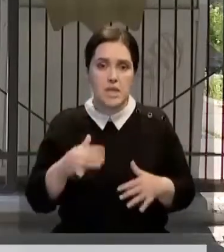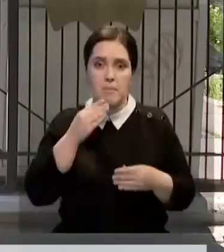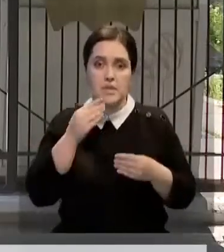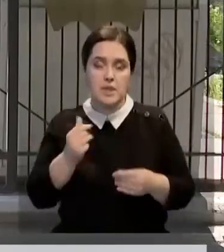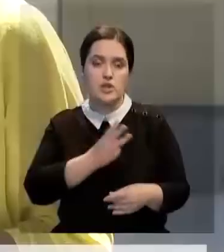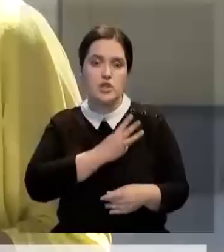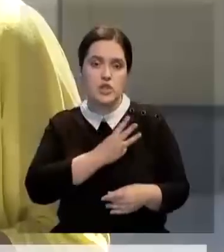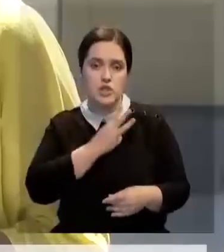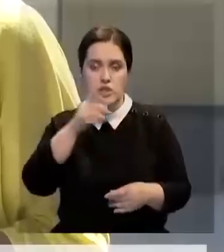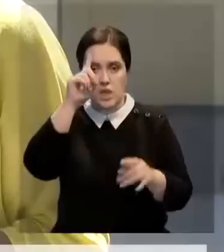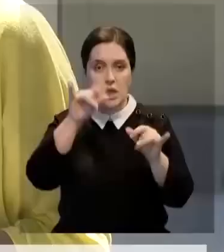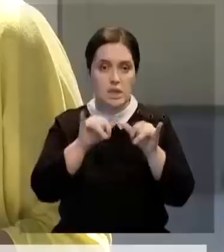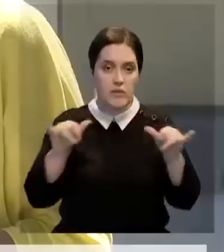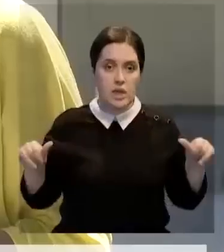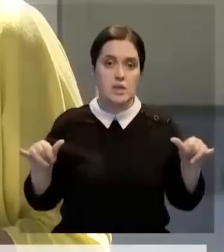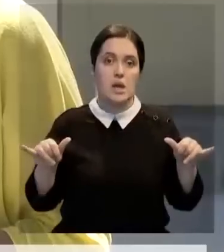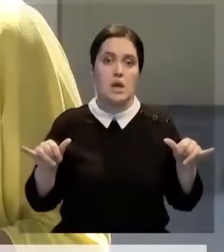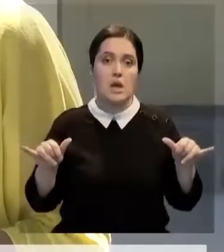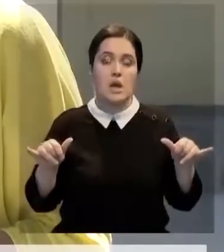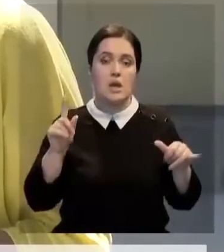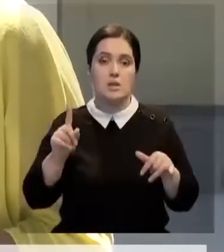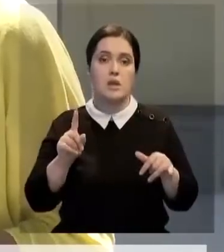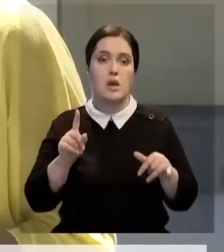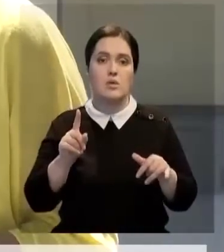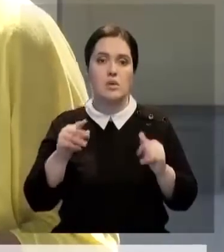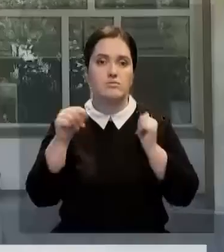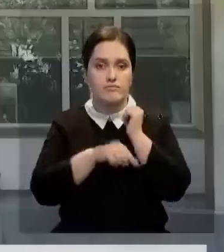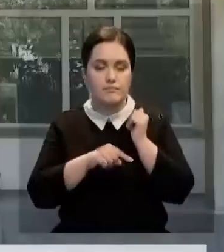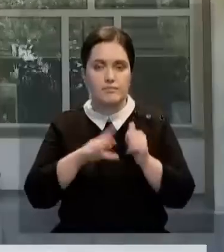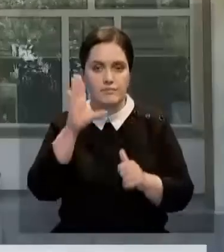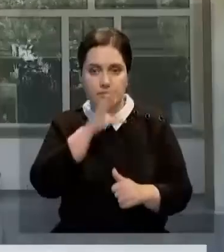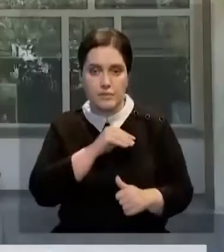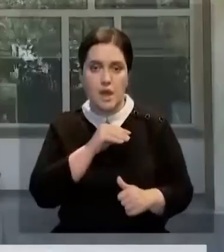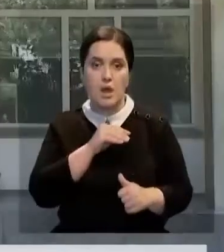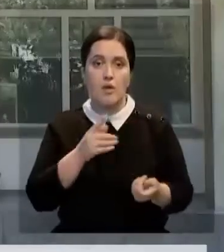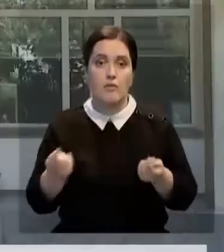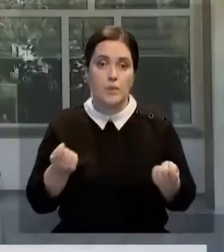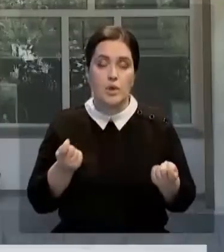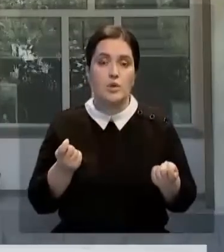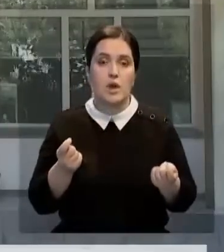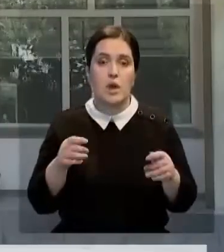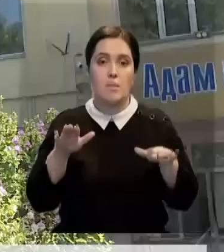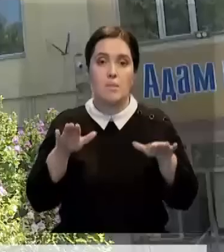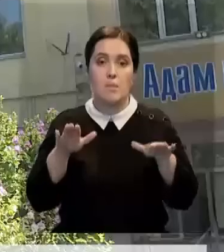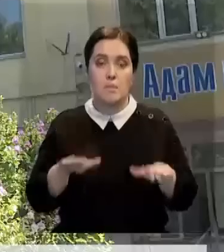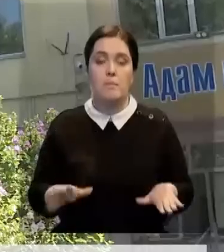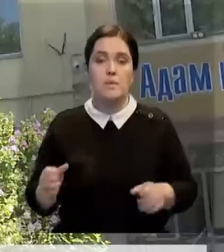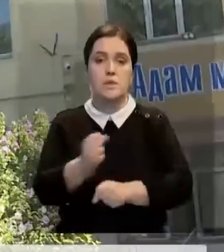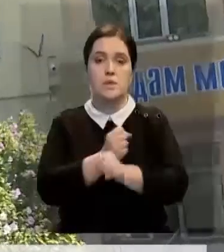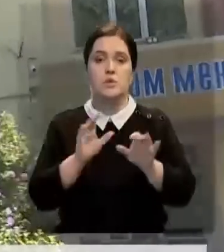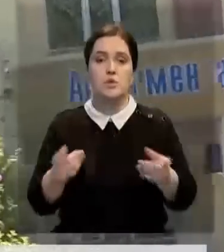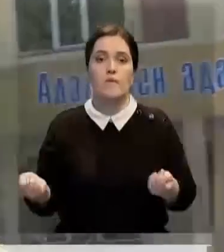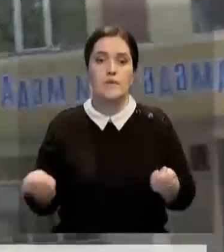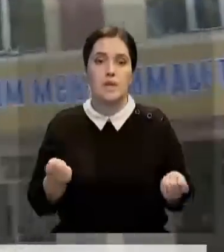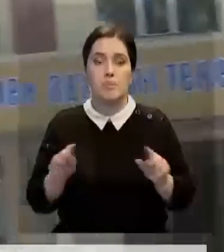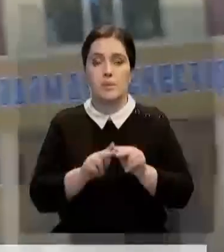потерять мотивацию и желание развиваться. Кроме того, это создает определенные коррупционные риски. Управление уточнили, местами меняют